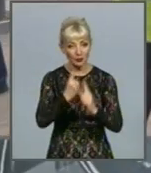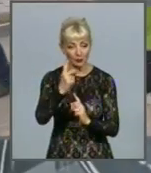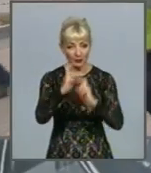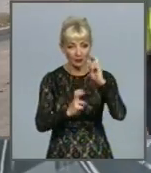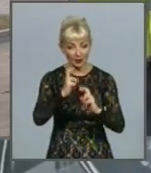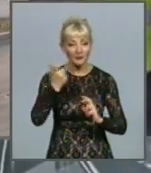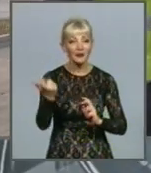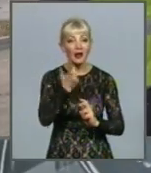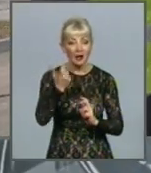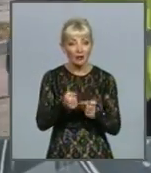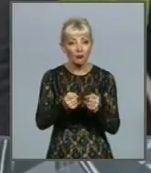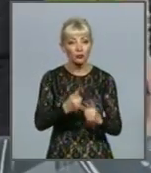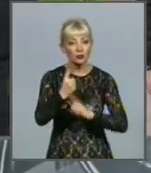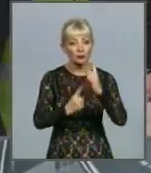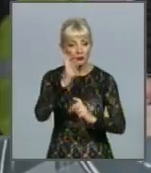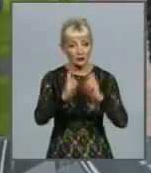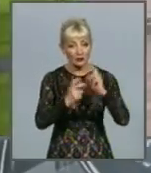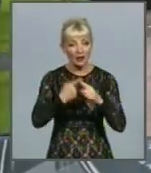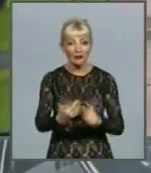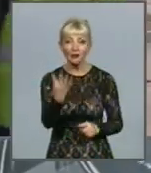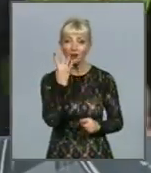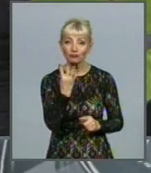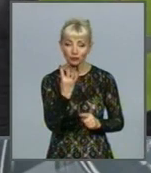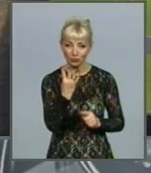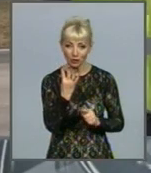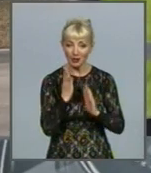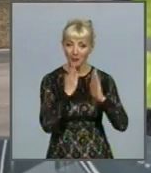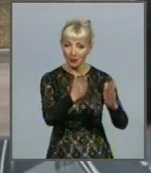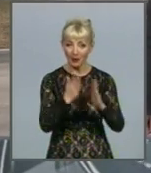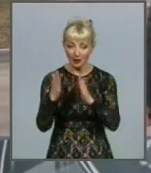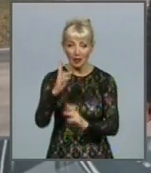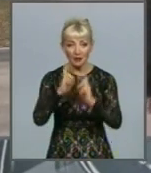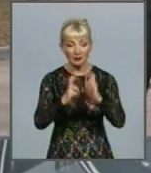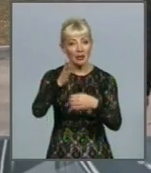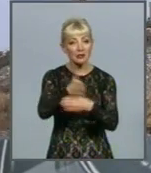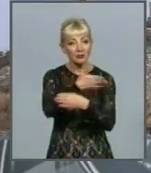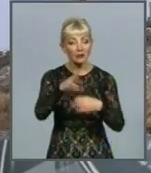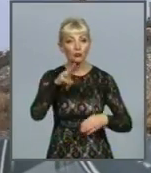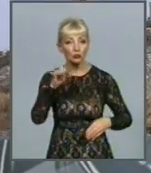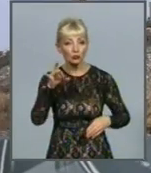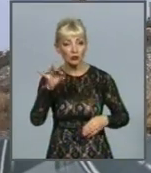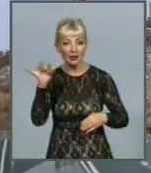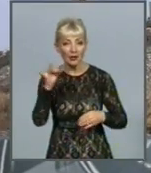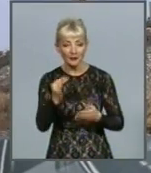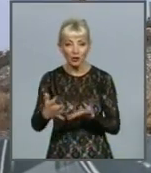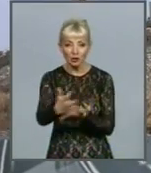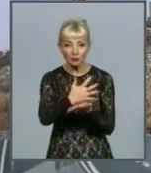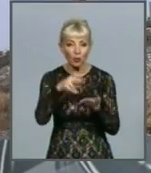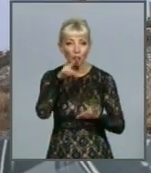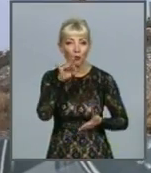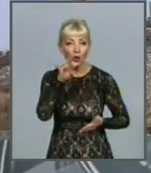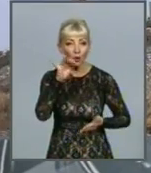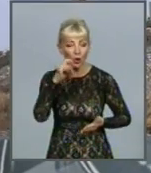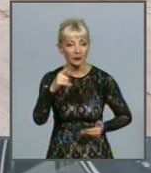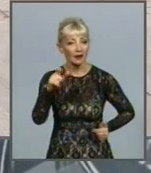сміттєпереробний комплекс – це чотири мапи нового тіла полігону, підприємства осортування сміття та збір полігонного газу з